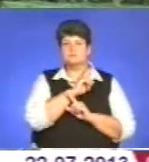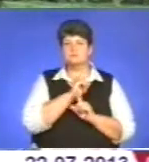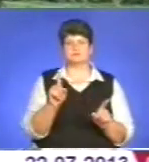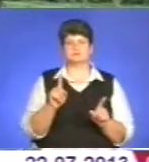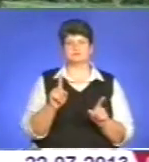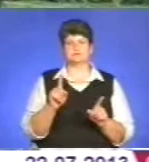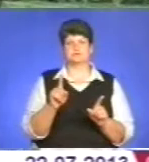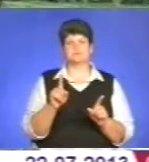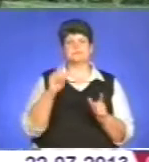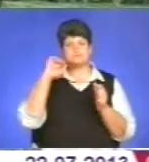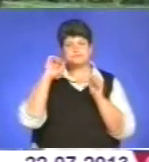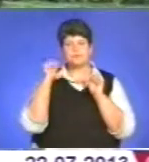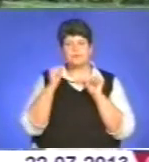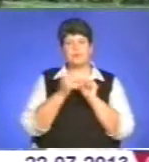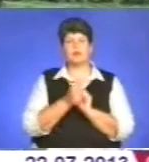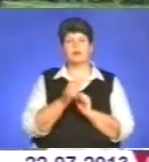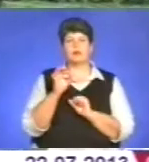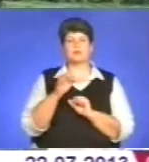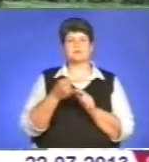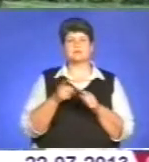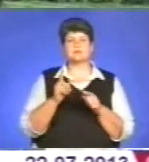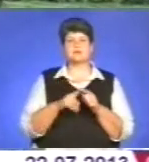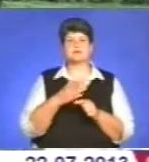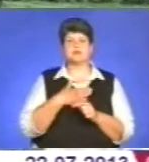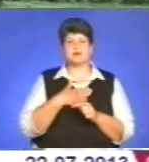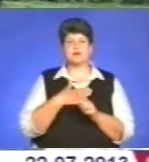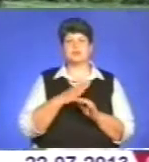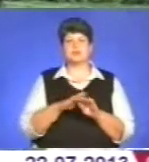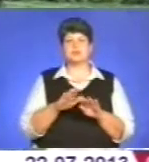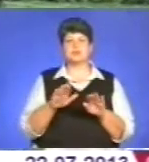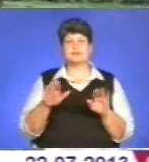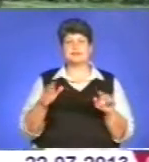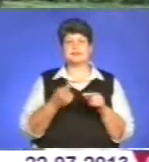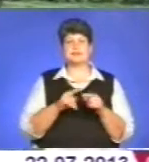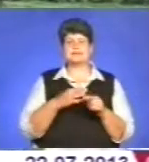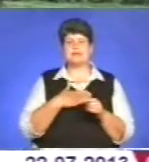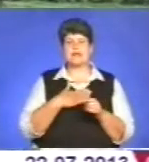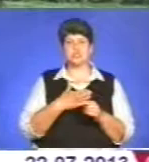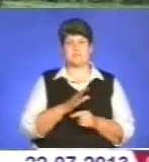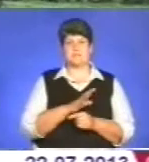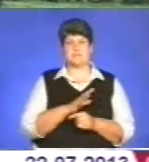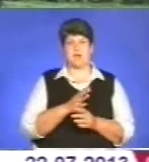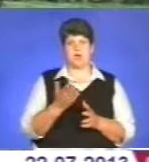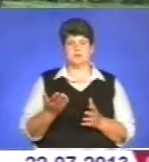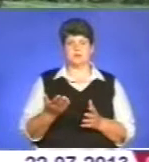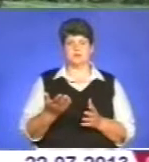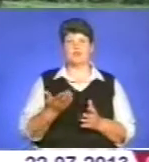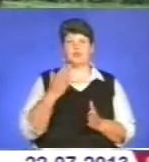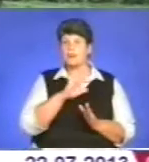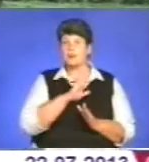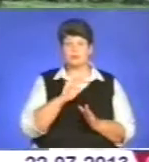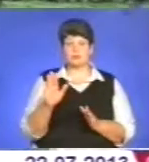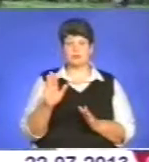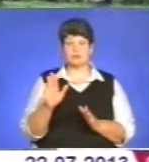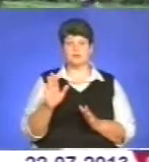І пам'ятали про це, що наші діти – це є наше багатство. І якщо ми не будемо